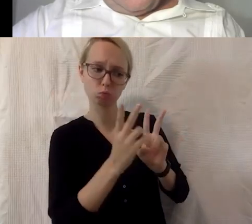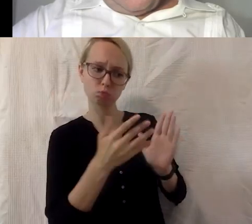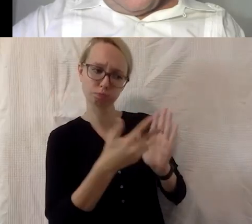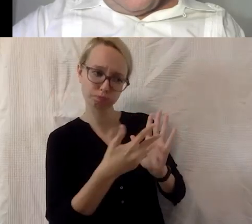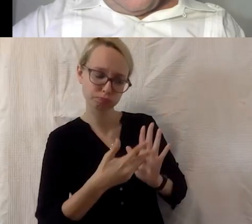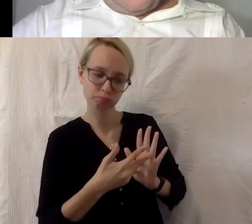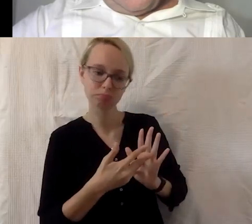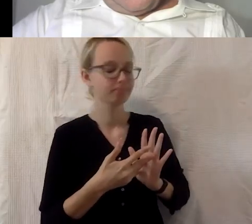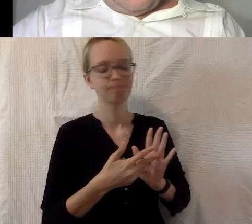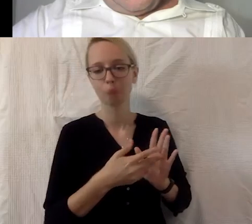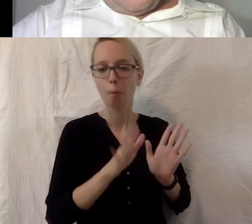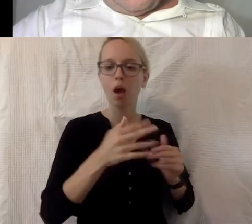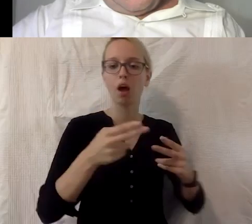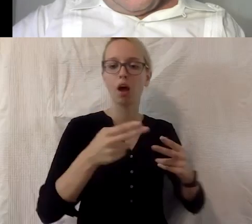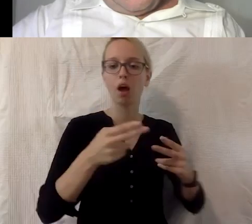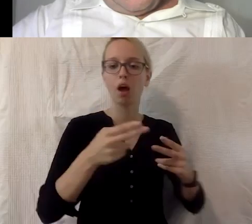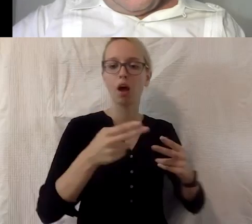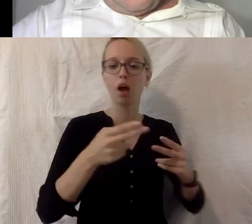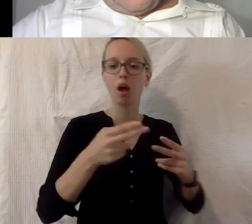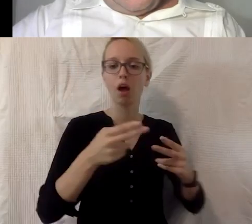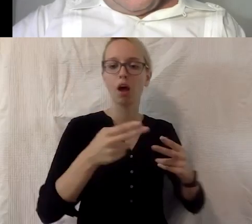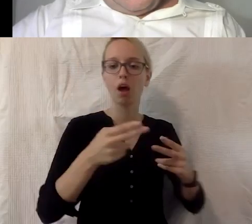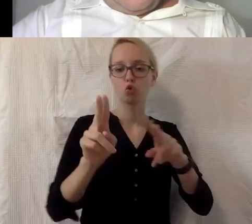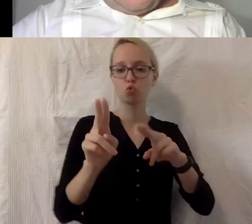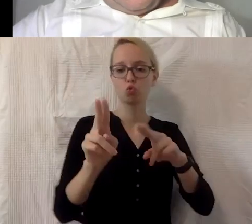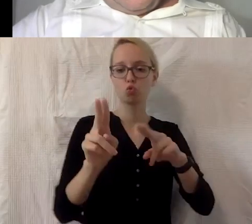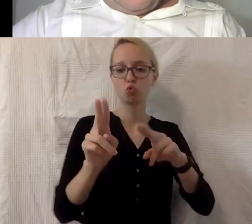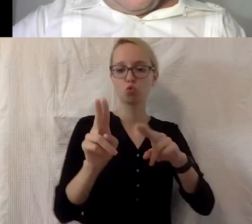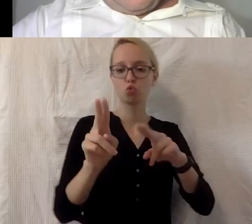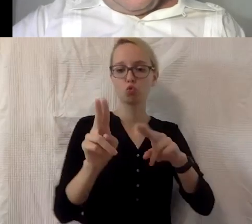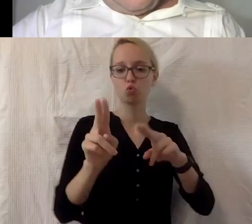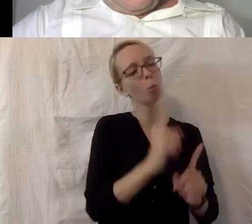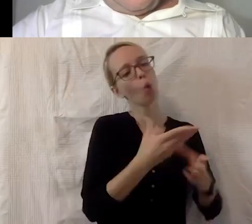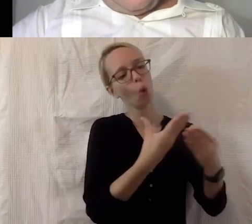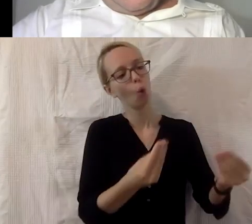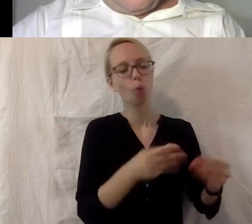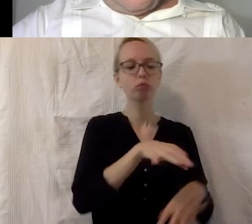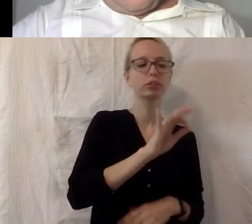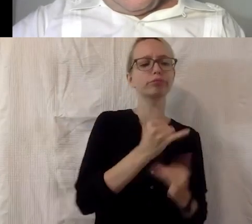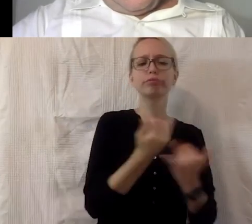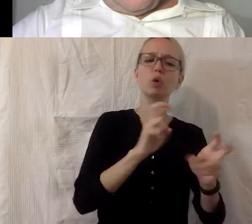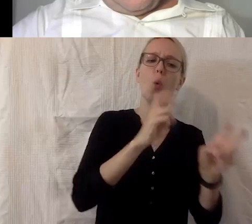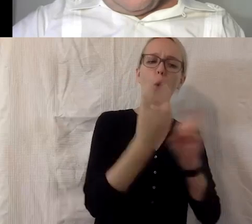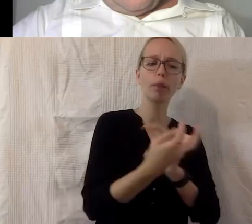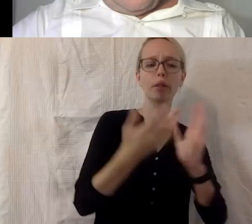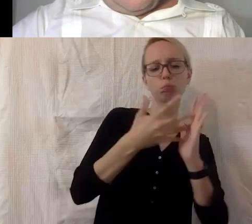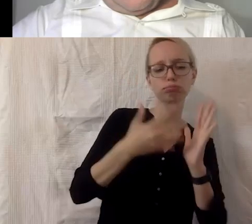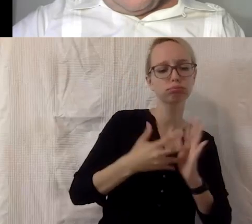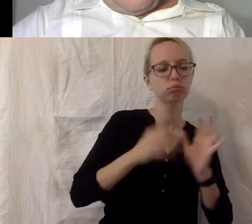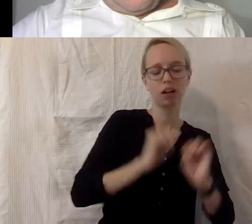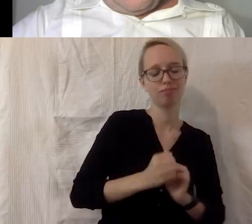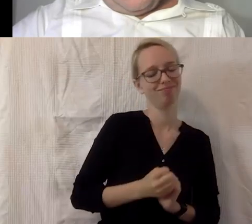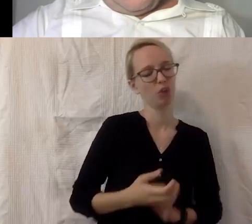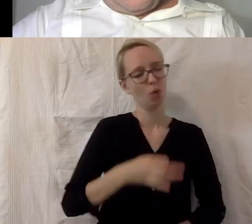dann wieder zurück ans Arbeits und Sozialministerium, die irgendwie eine Lösung bitte finden sollen, wie sie eben auch die Umsetzung kontrollieren. Und da so die